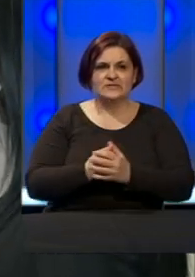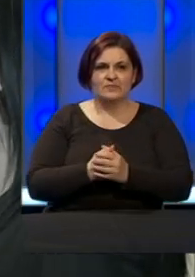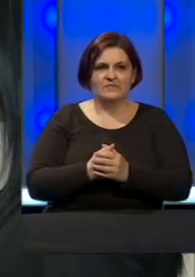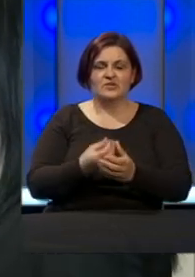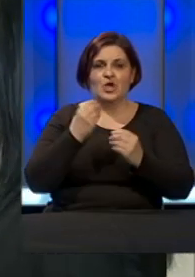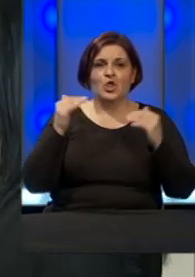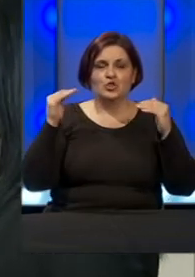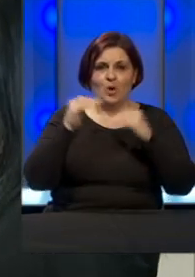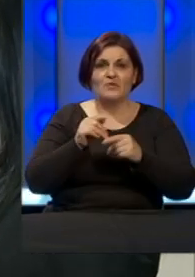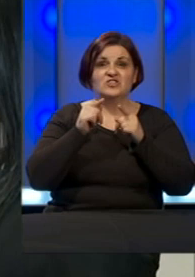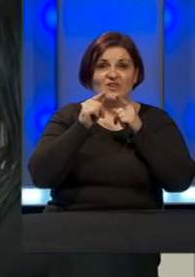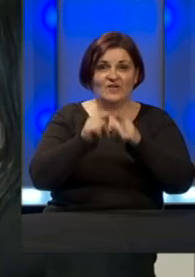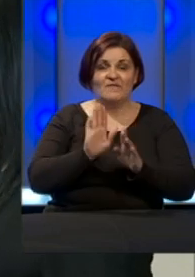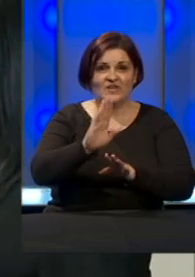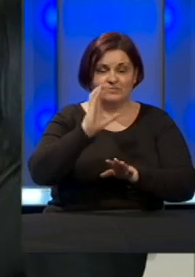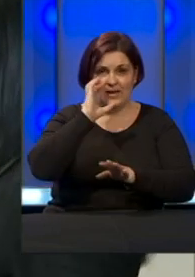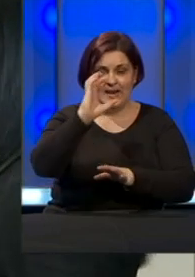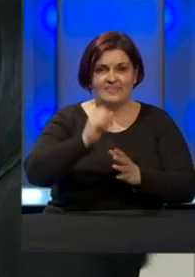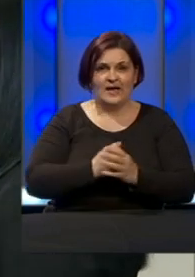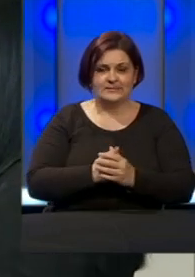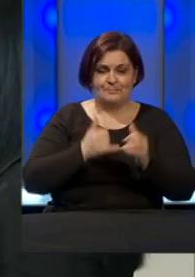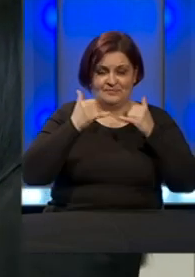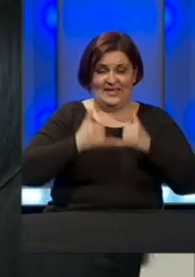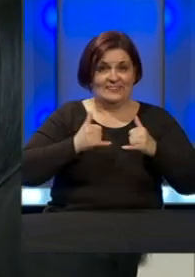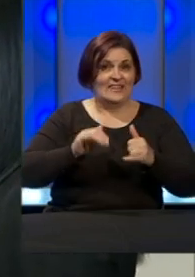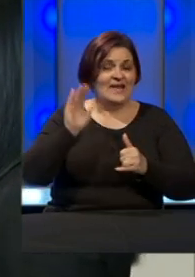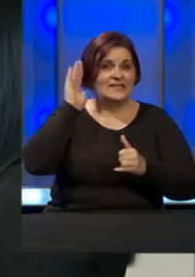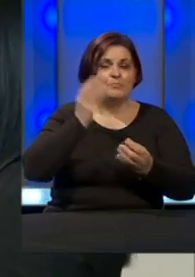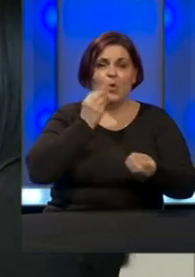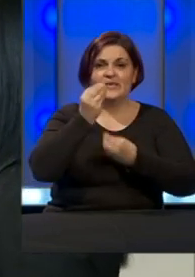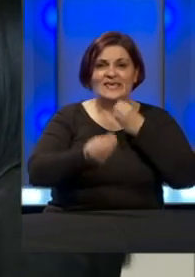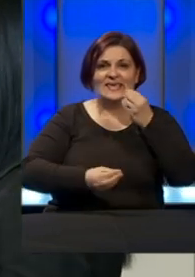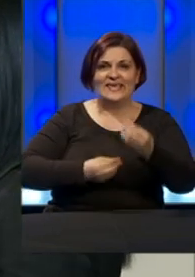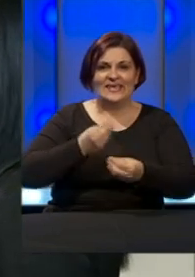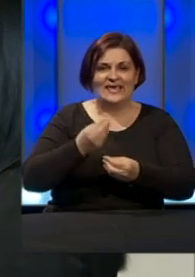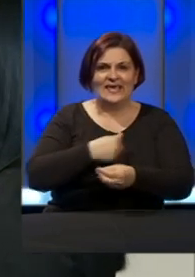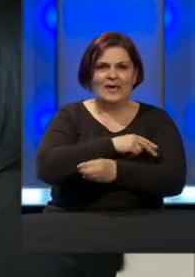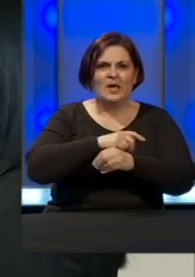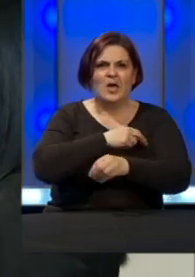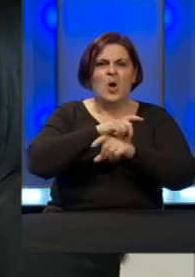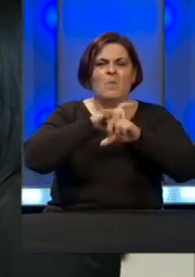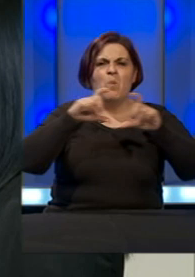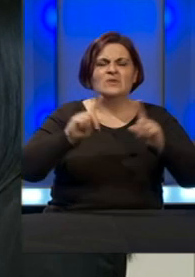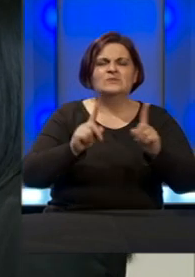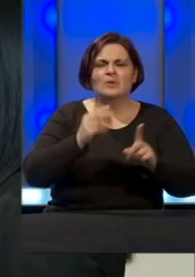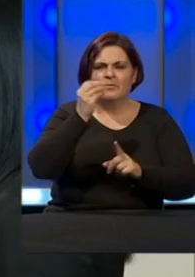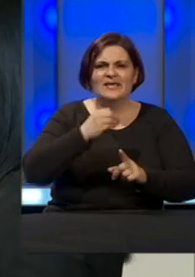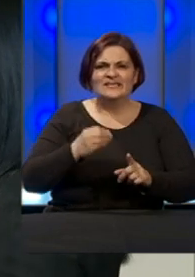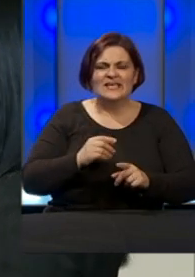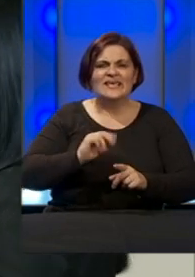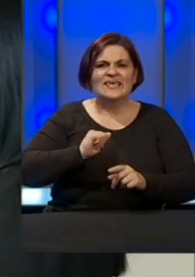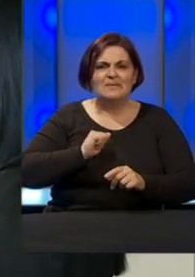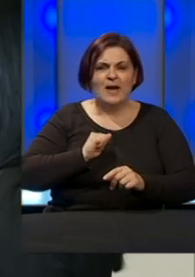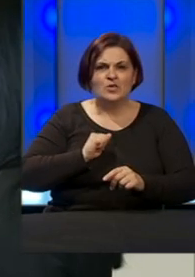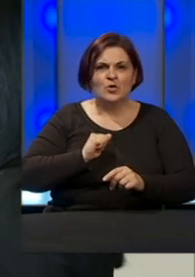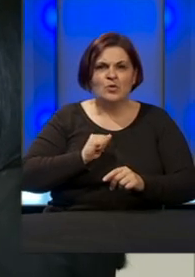Dobro večer i vama i vašim gledalacima. Evo, danas smo čuli izjave da klinički centri i bolnice u Republici Srpskoj raspolažu